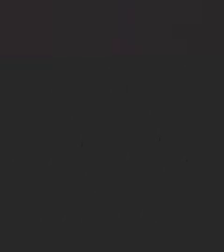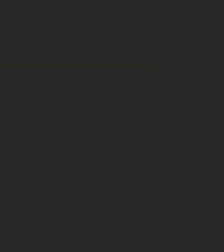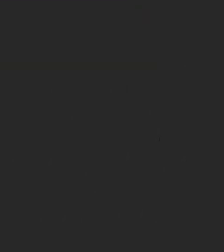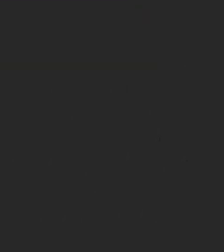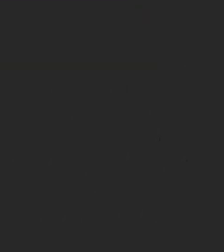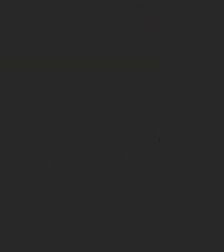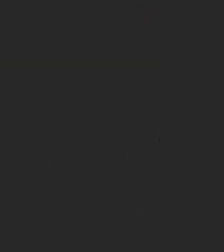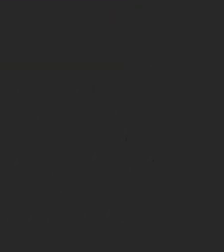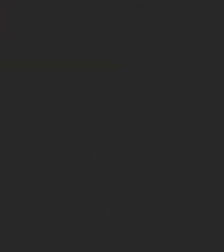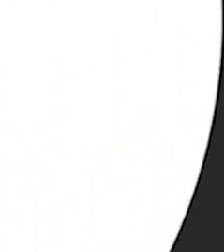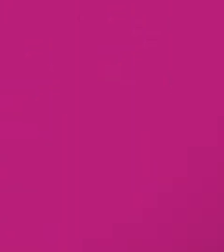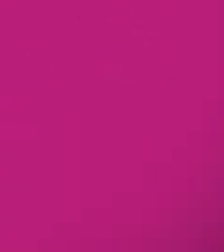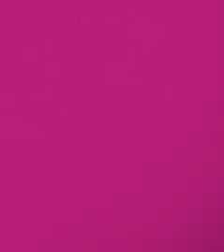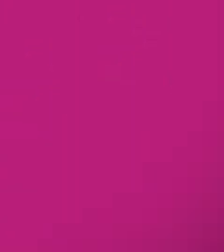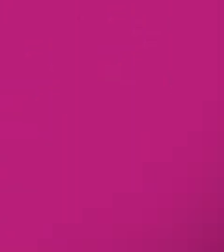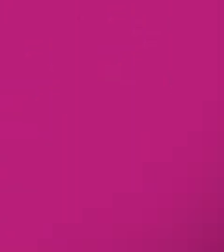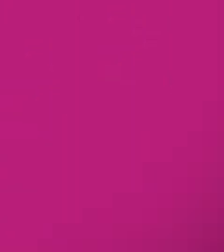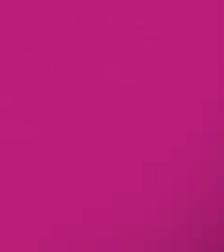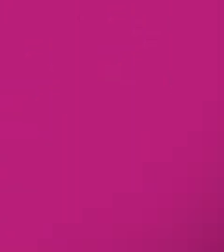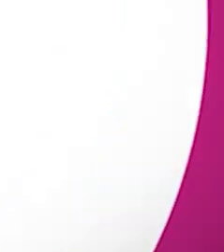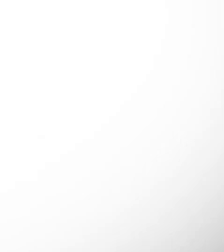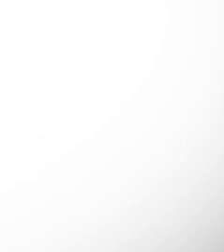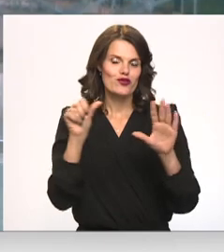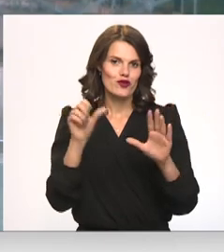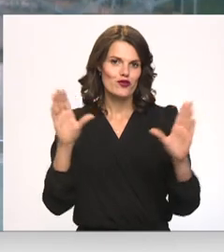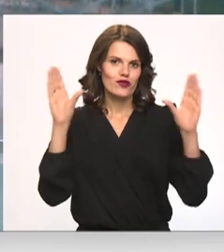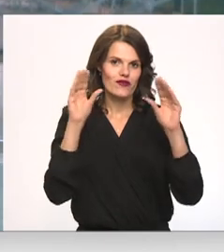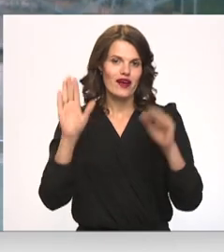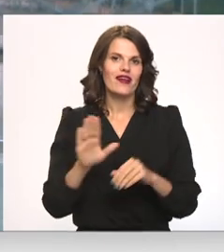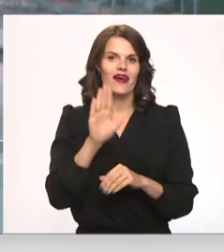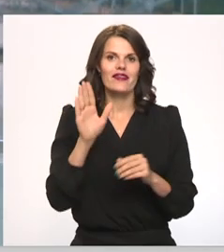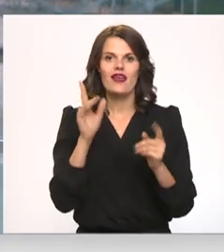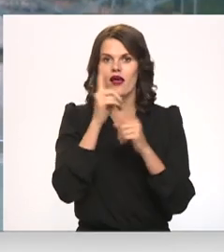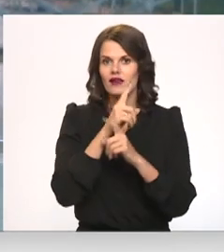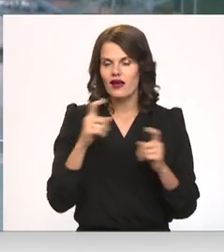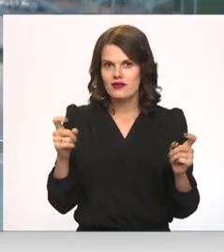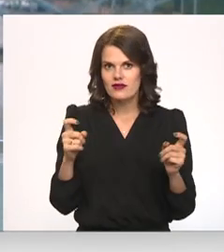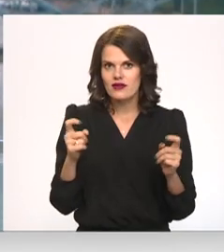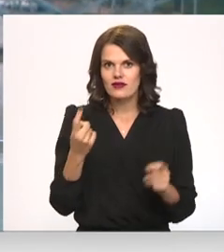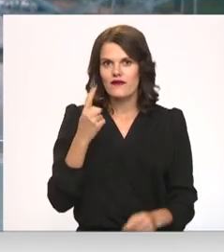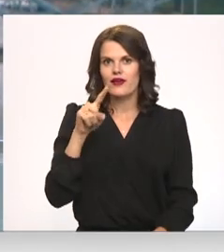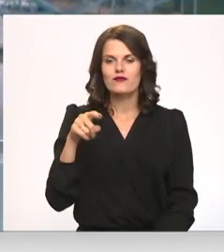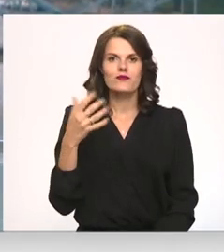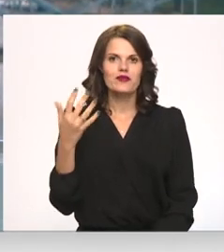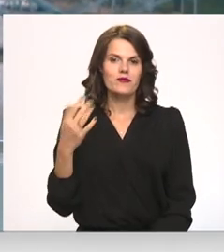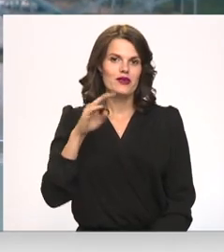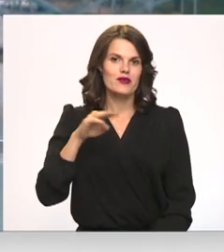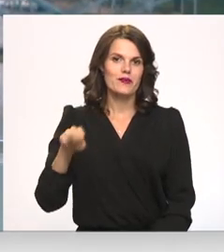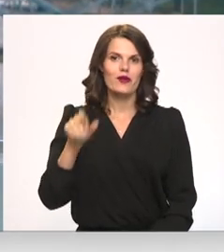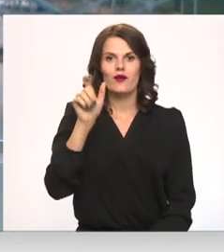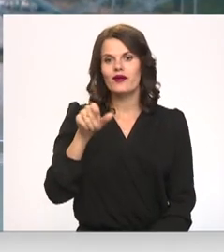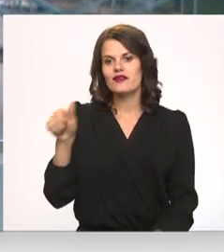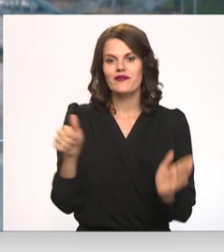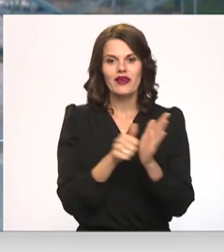Re! Viss ēters ir te! Pusotra miljonu cilvēku sestdienu varēs ievilkt krustiņus vai